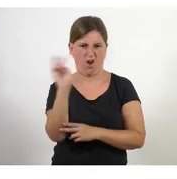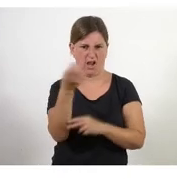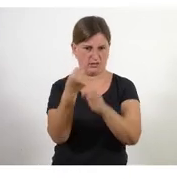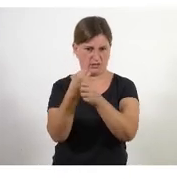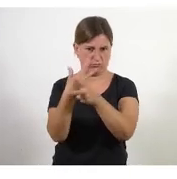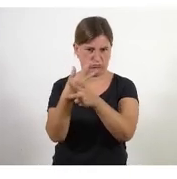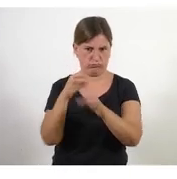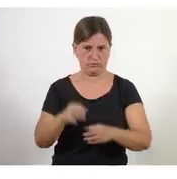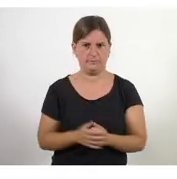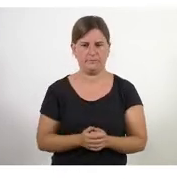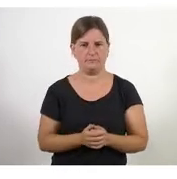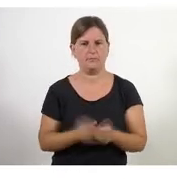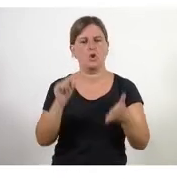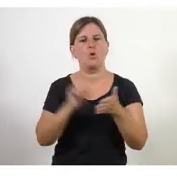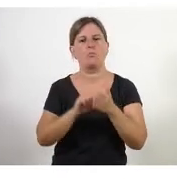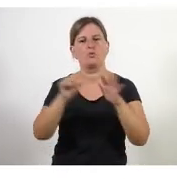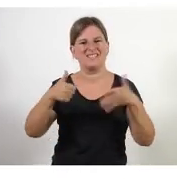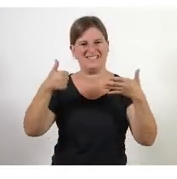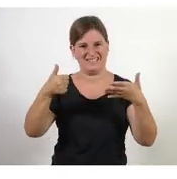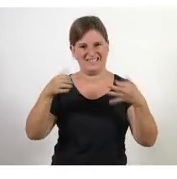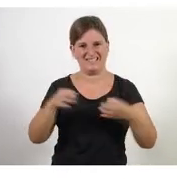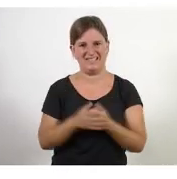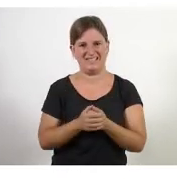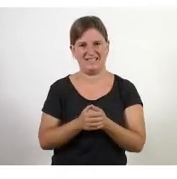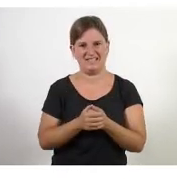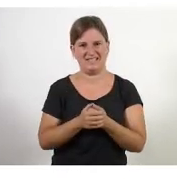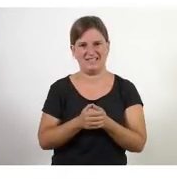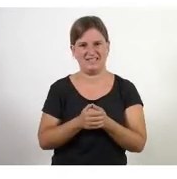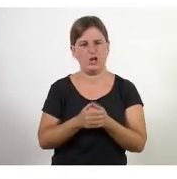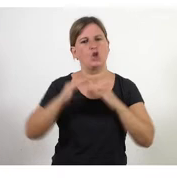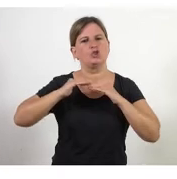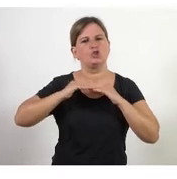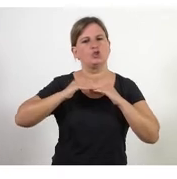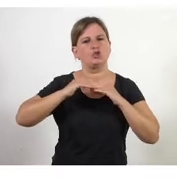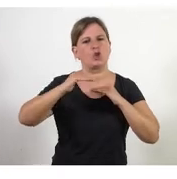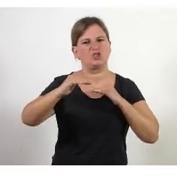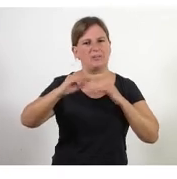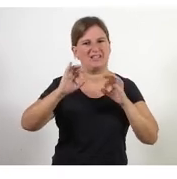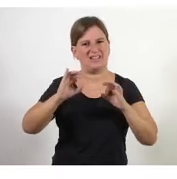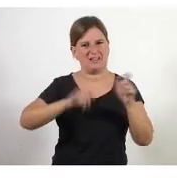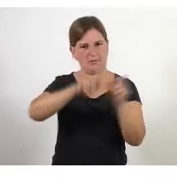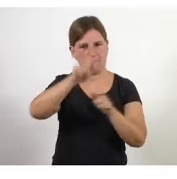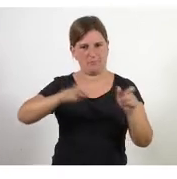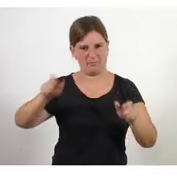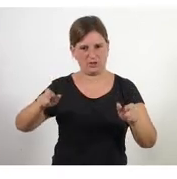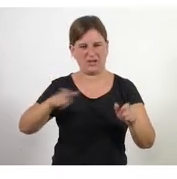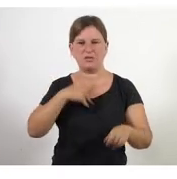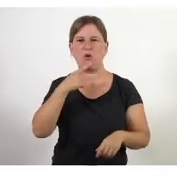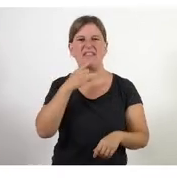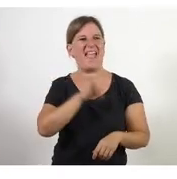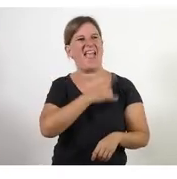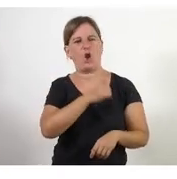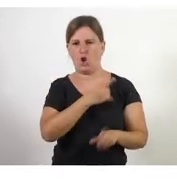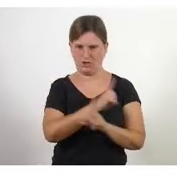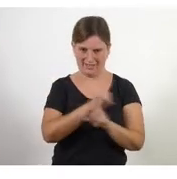principi d'all número 6 la sostenibilitat de les persones no estic parlant de sostenibilitat ecològica parlo que